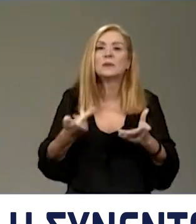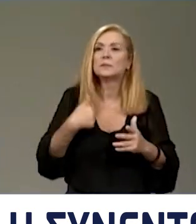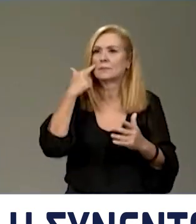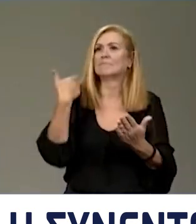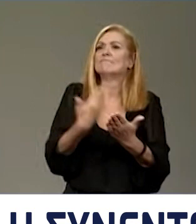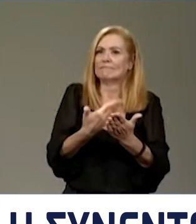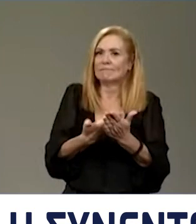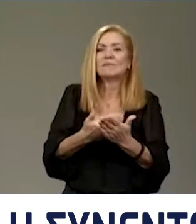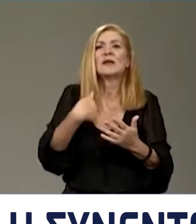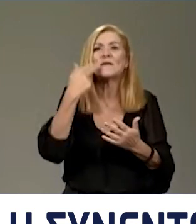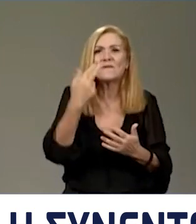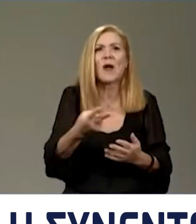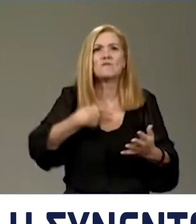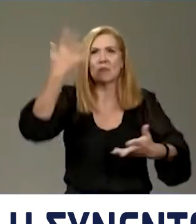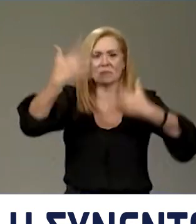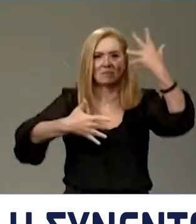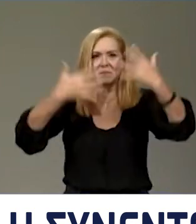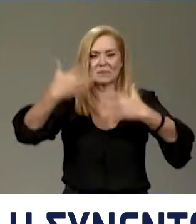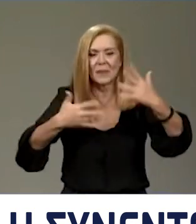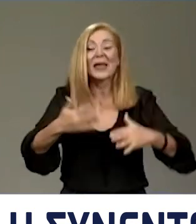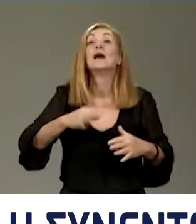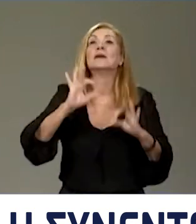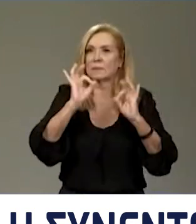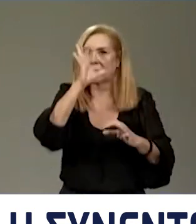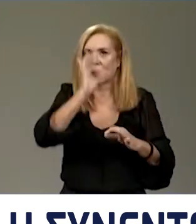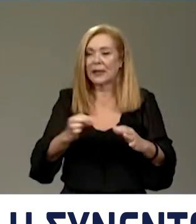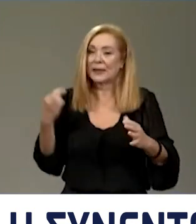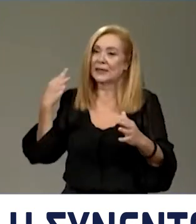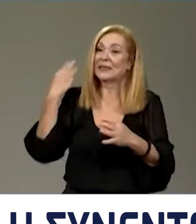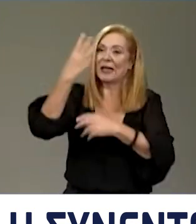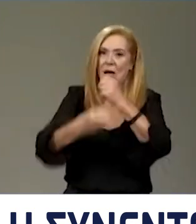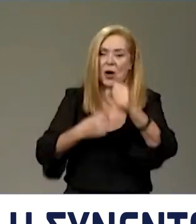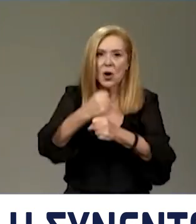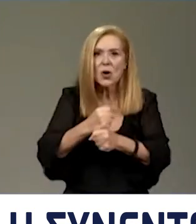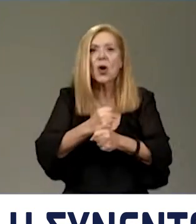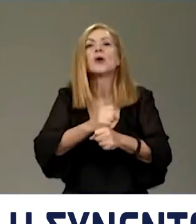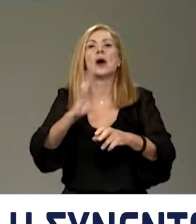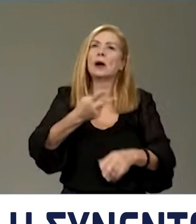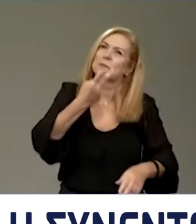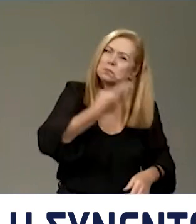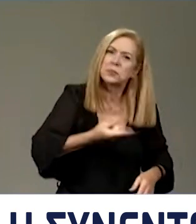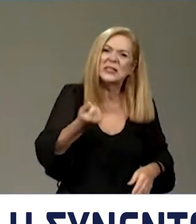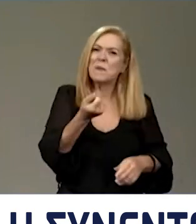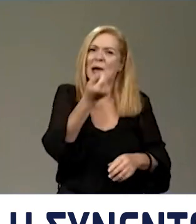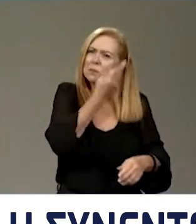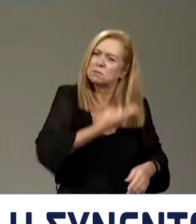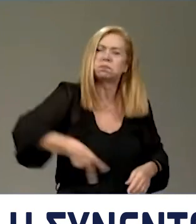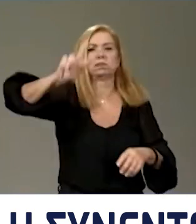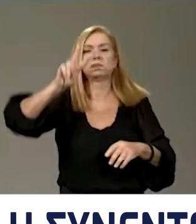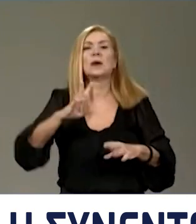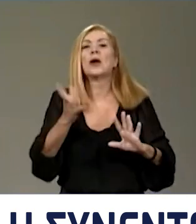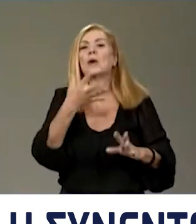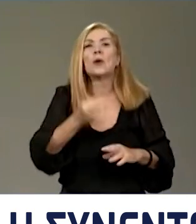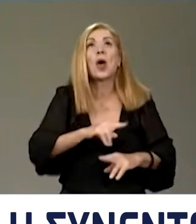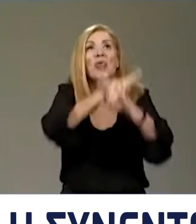τους αριθμούς πράγματι, τα τελευταία τρία χρόνια είχαμε μία απότομη αύξηση τιμών ως αποτέλεσμα του διεθνούς